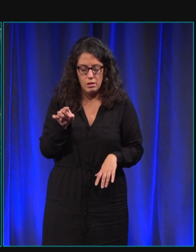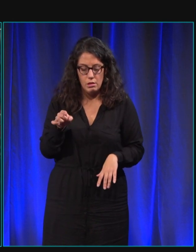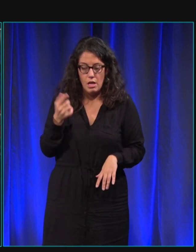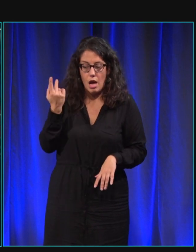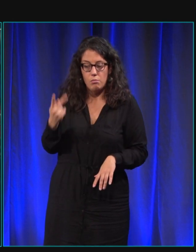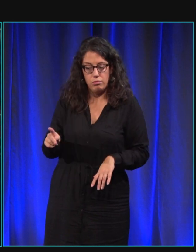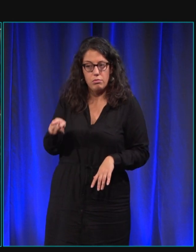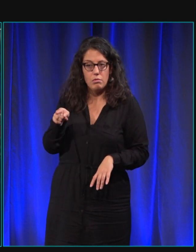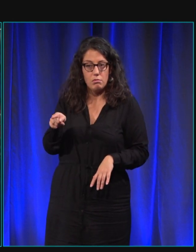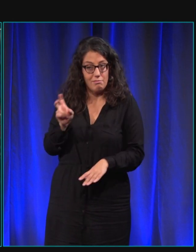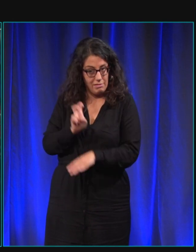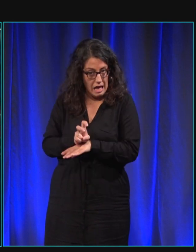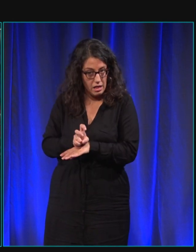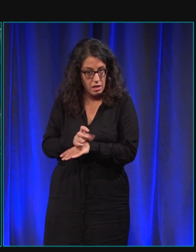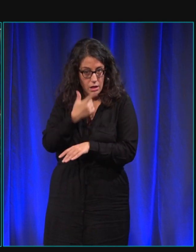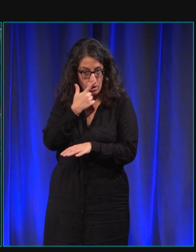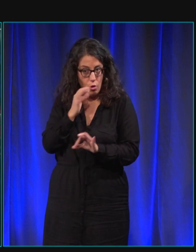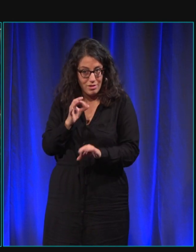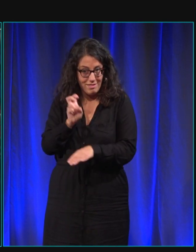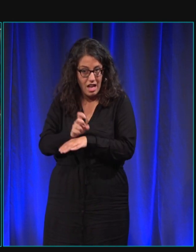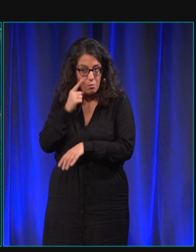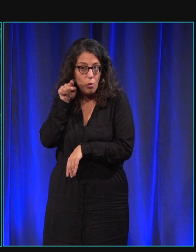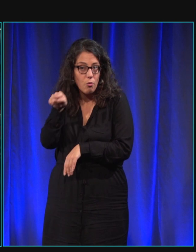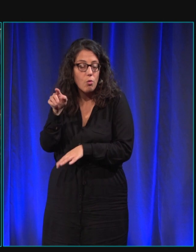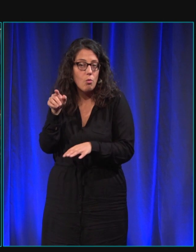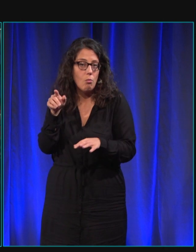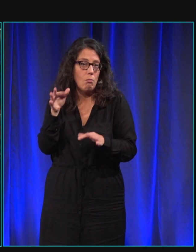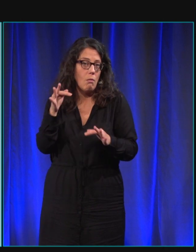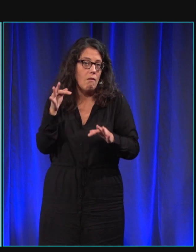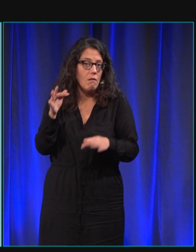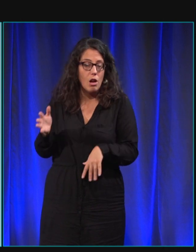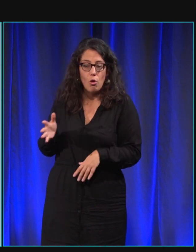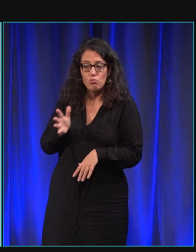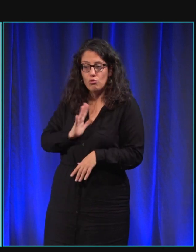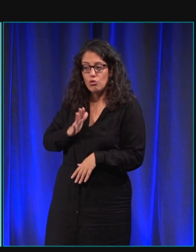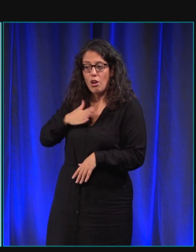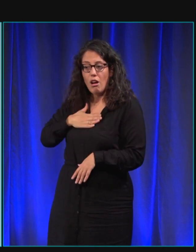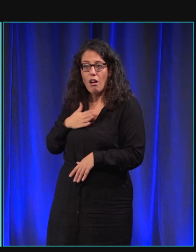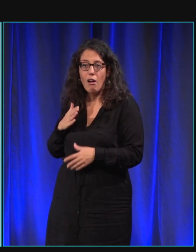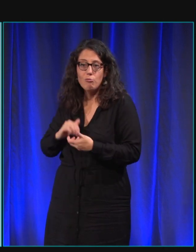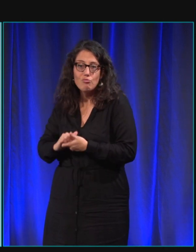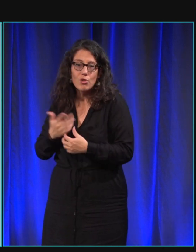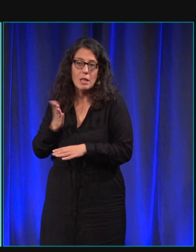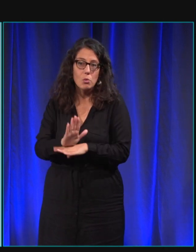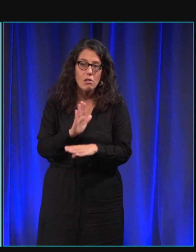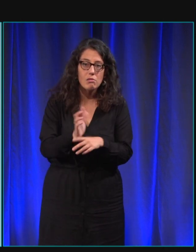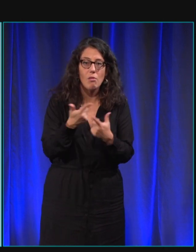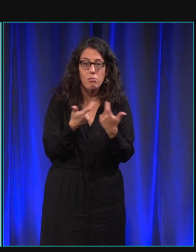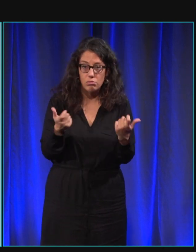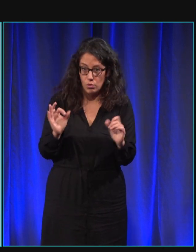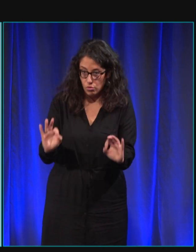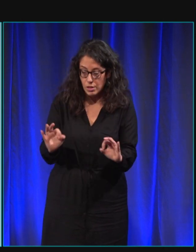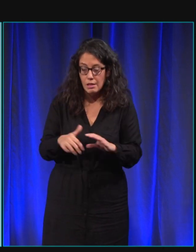avez là vous avez le gardé je suppose pour vous en chien de compagnie de démonstration je ne sais pas voilà par contre